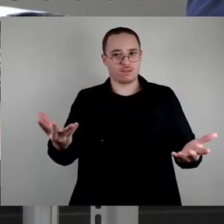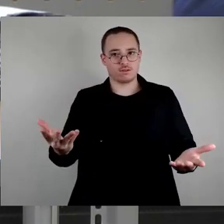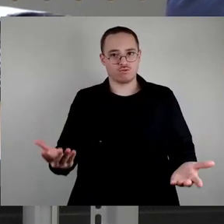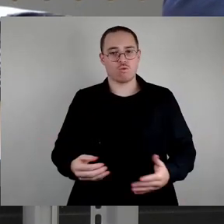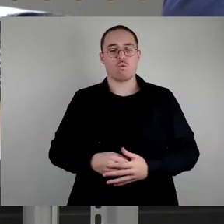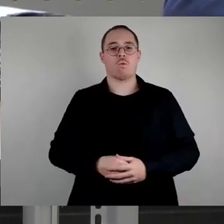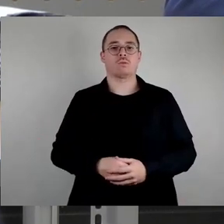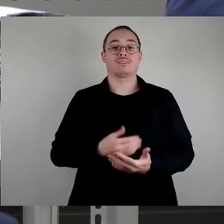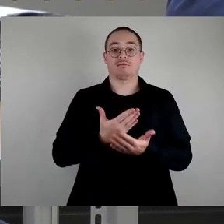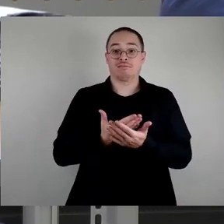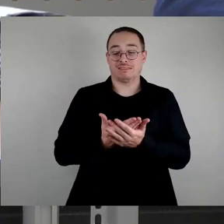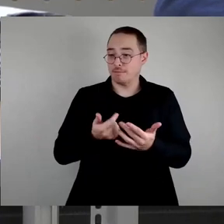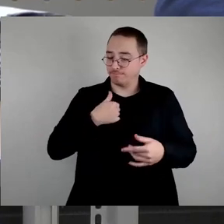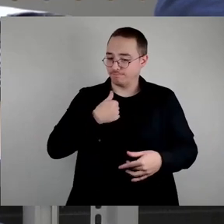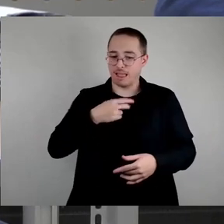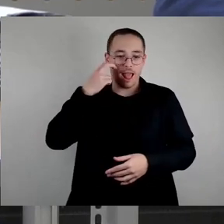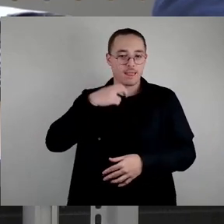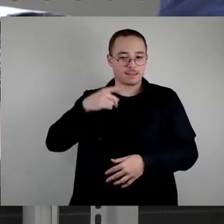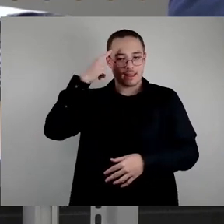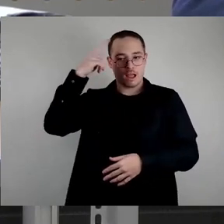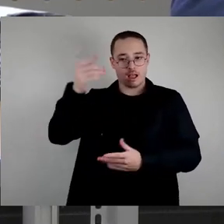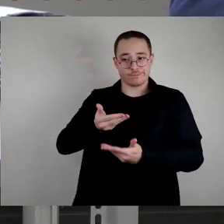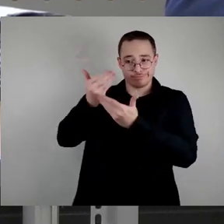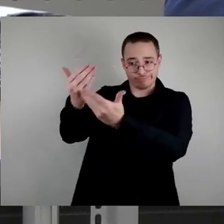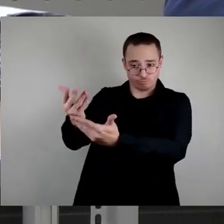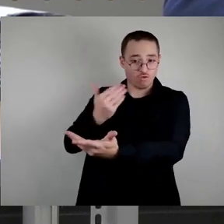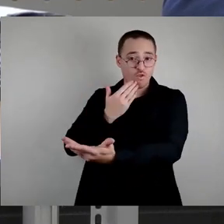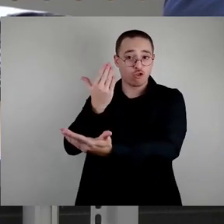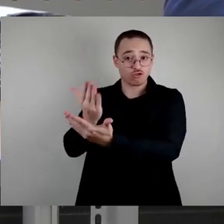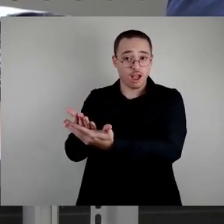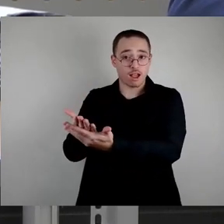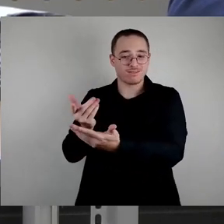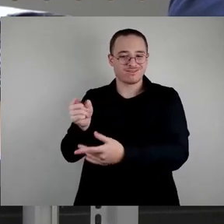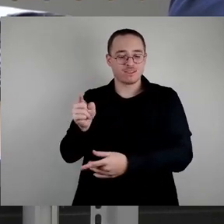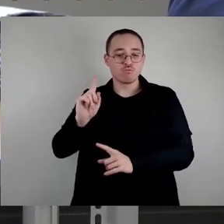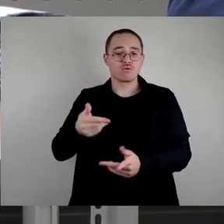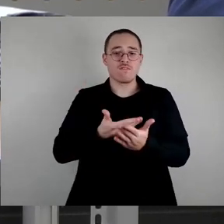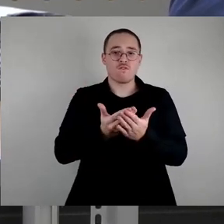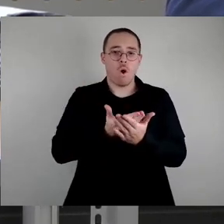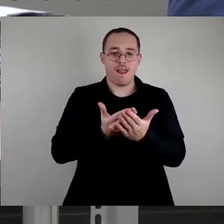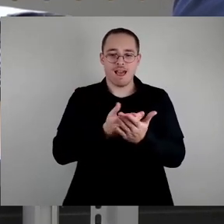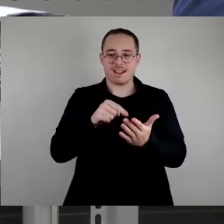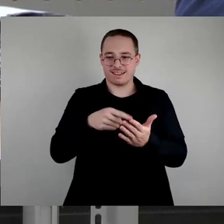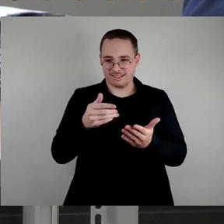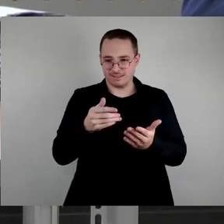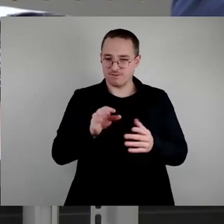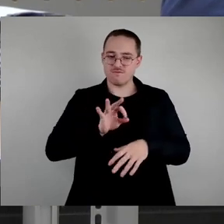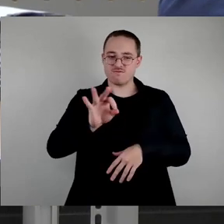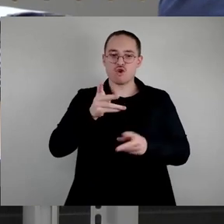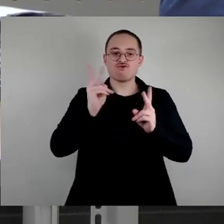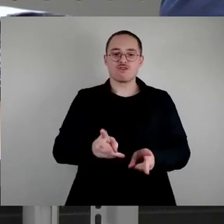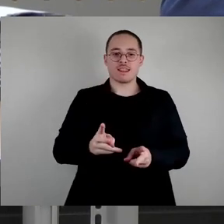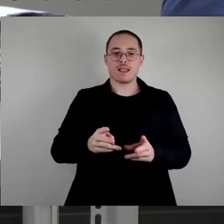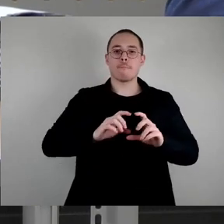Vorschlag gegenüber dem Oberbürgermeister unterbreitet, dass wir doch bitte eine Vorlage erstellen müssen, die es den Stadtbezirken ermöglicht, genau diese nicht ausgegebenen